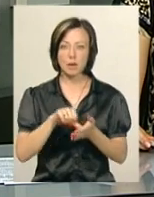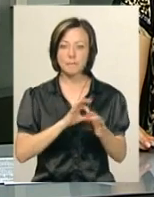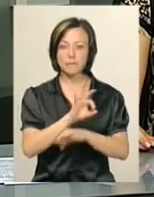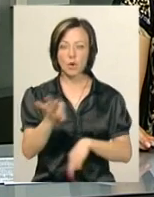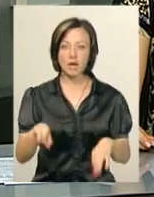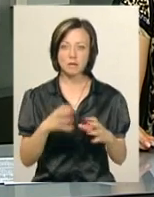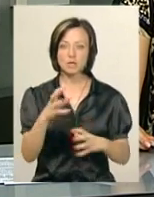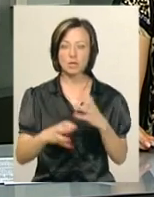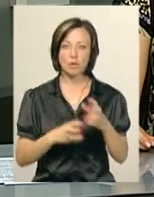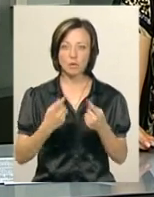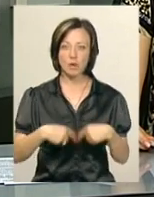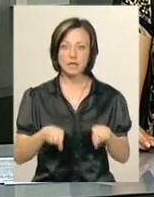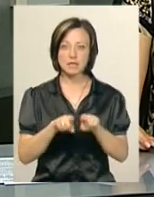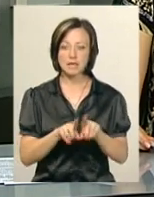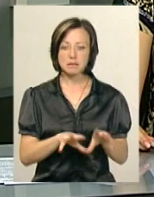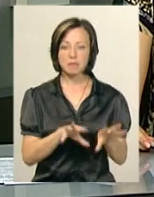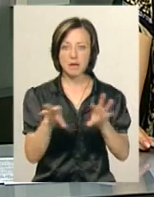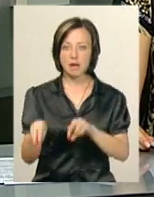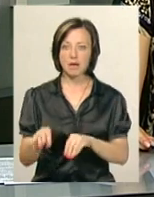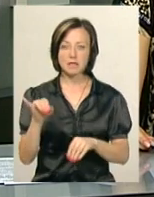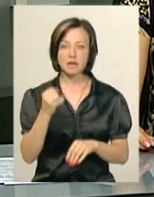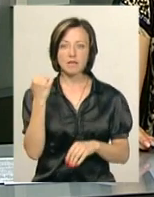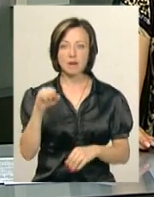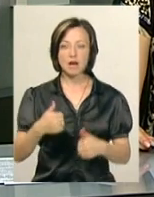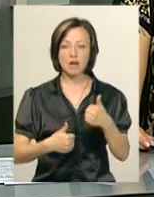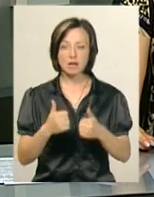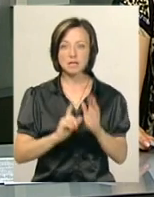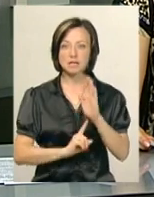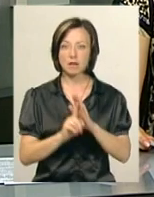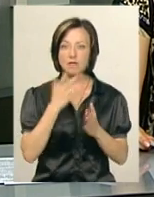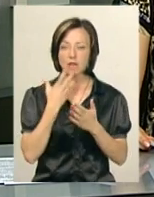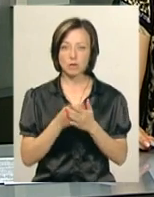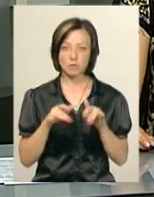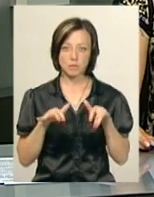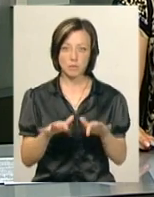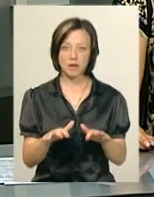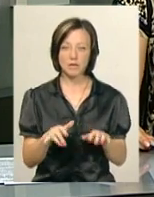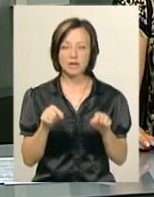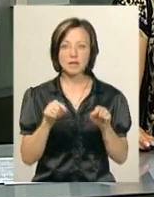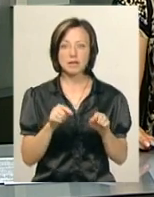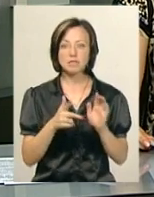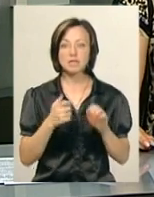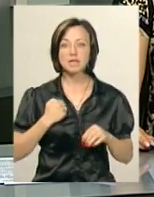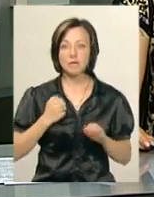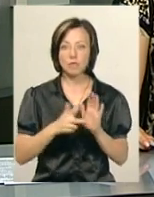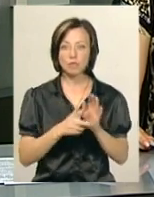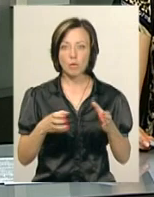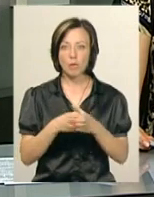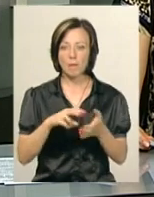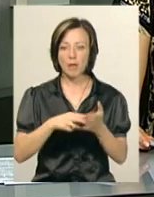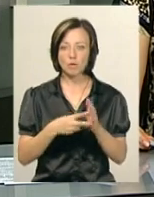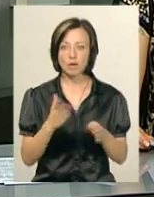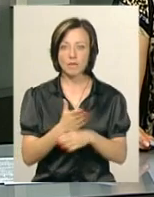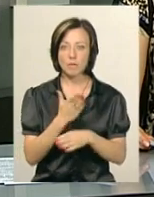проєкті від Міжнародної організації з міграції та виграв грант для старту власної справи. З бійцем восьмого полку, який планує виробляти